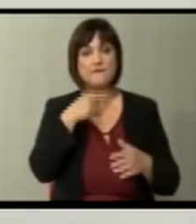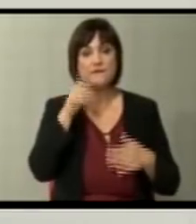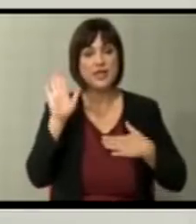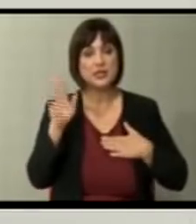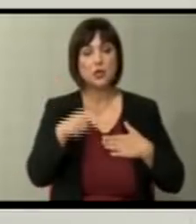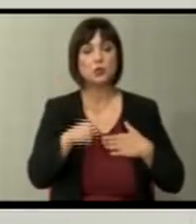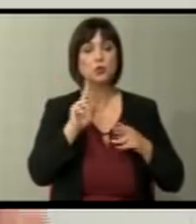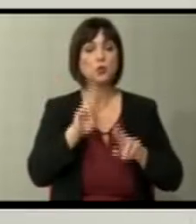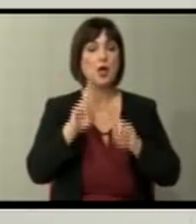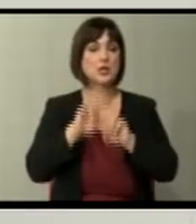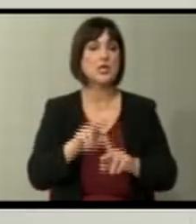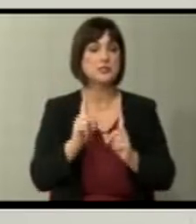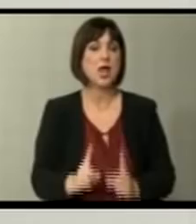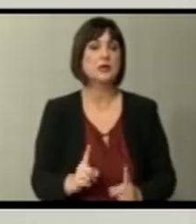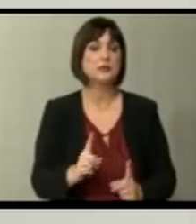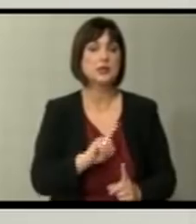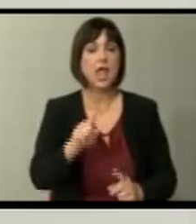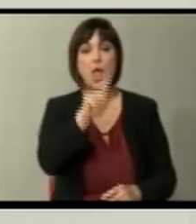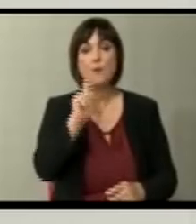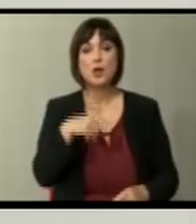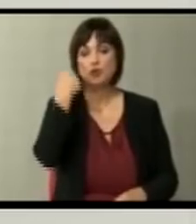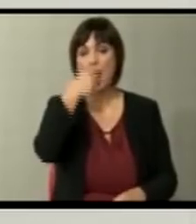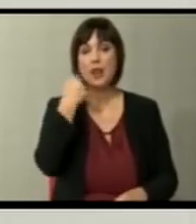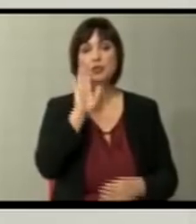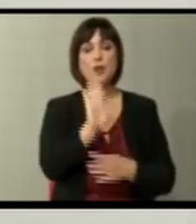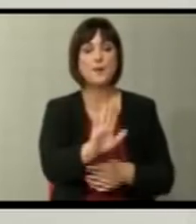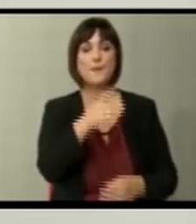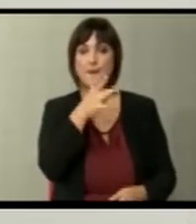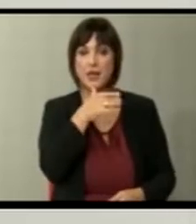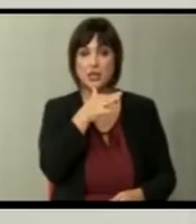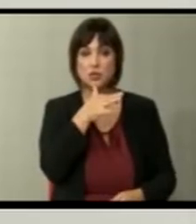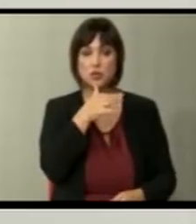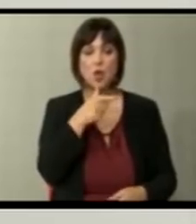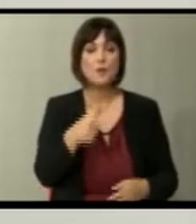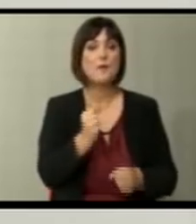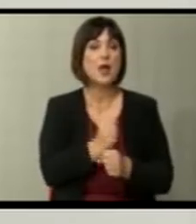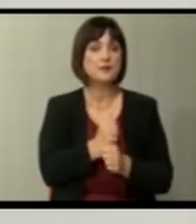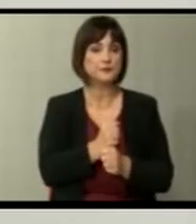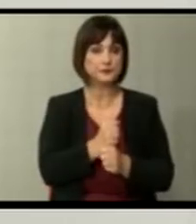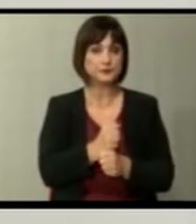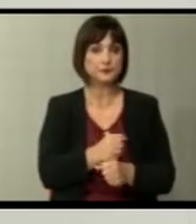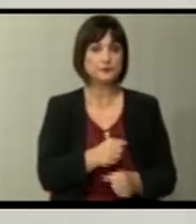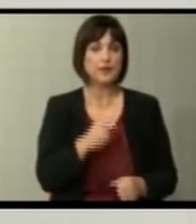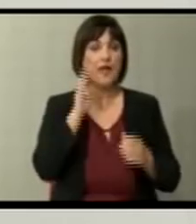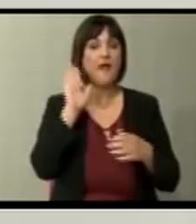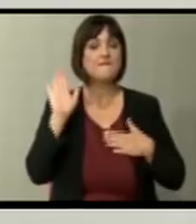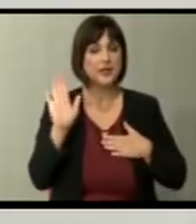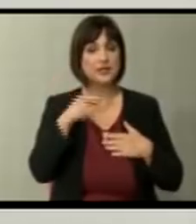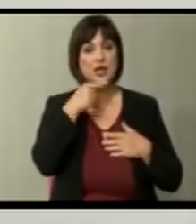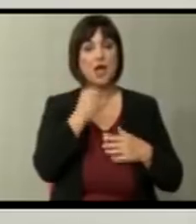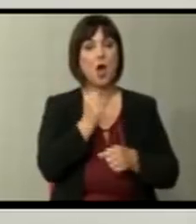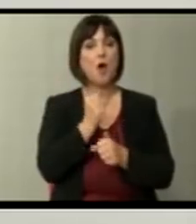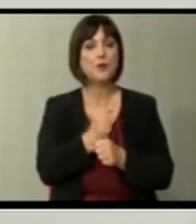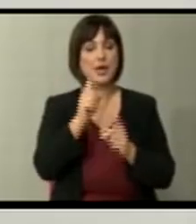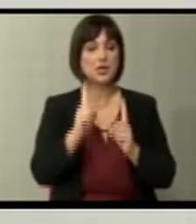застане, не е прашањето лично према Македонија, е према процесот. Веќе дека процесот ќе